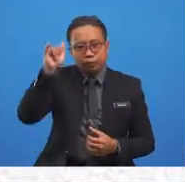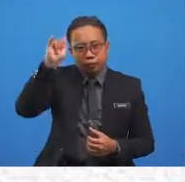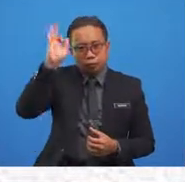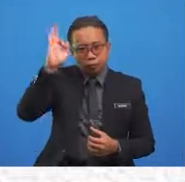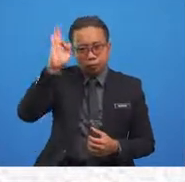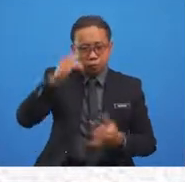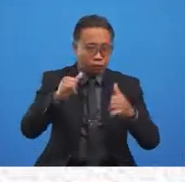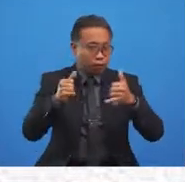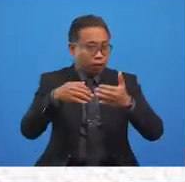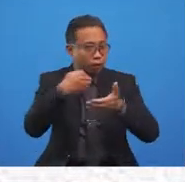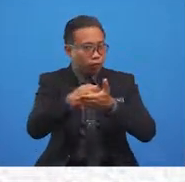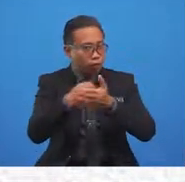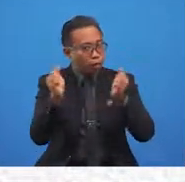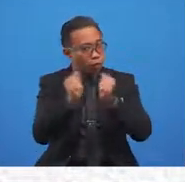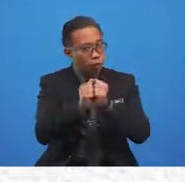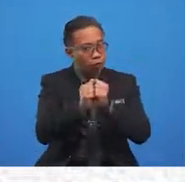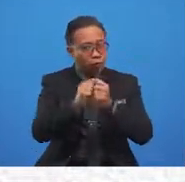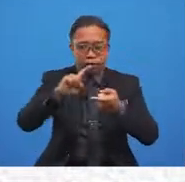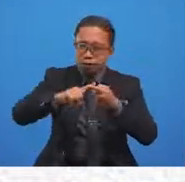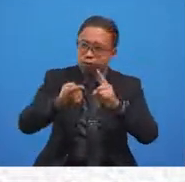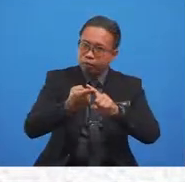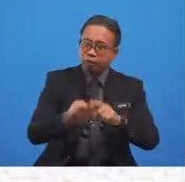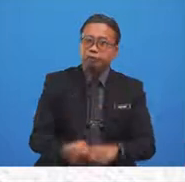plays football with his friends.